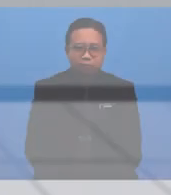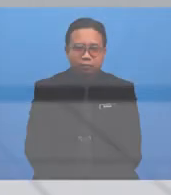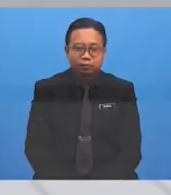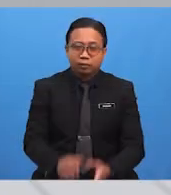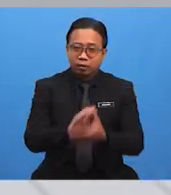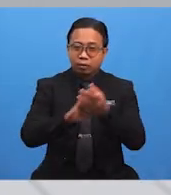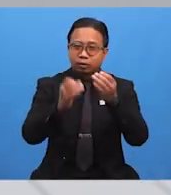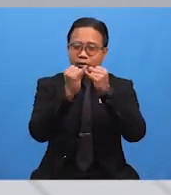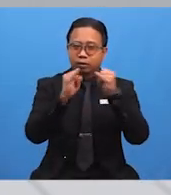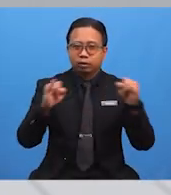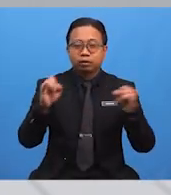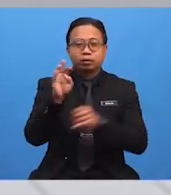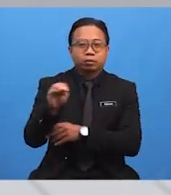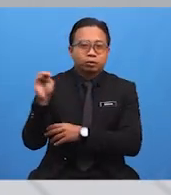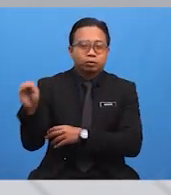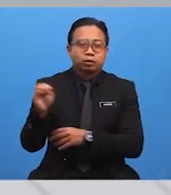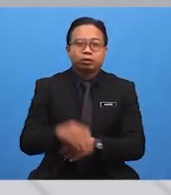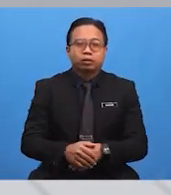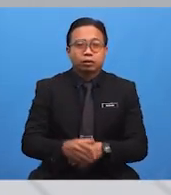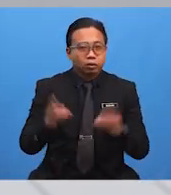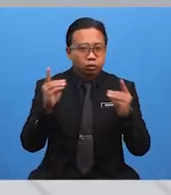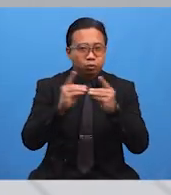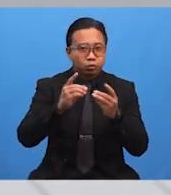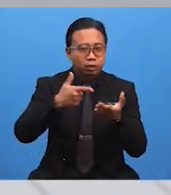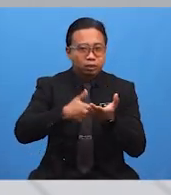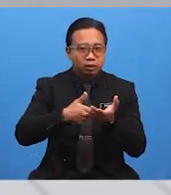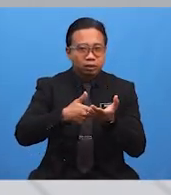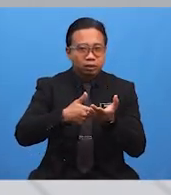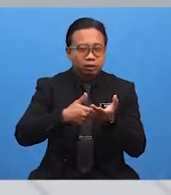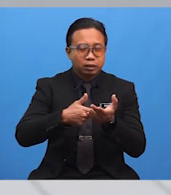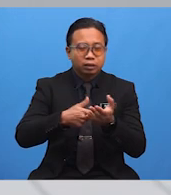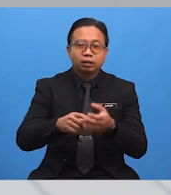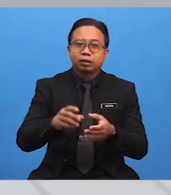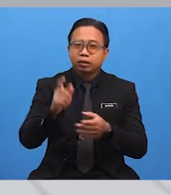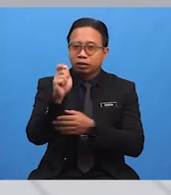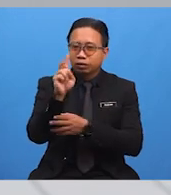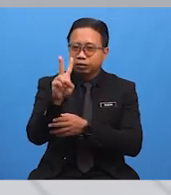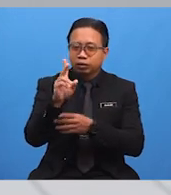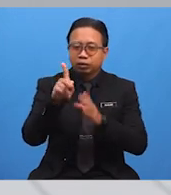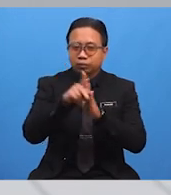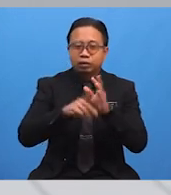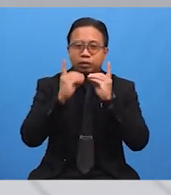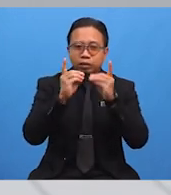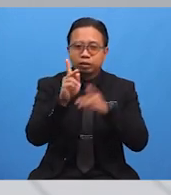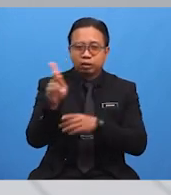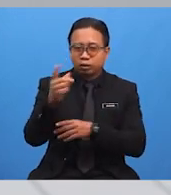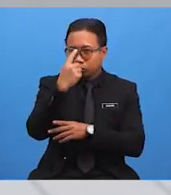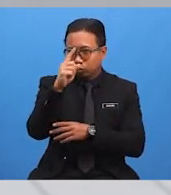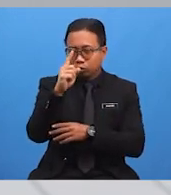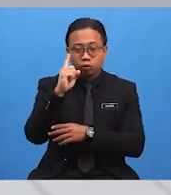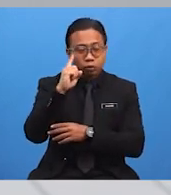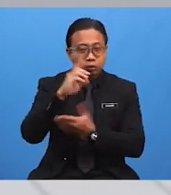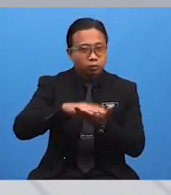Selamat sejahtera murid-murid. Bertemu sekali lagi kita di rancangan TV Pendidikan untuk Mata